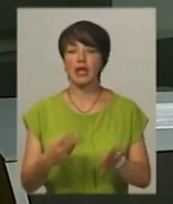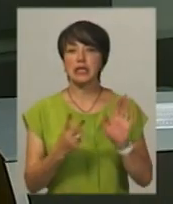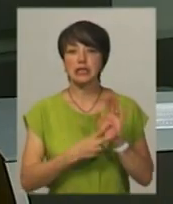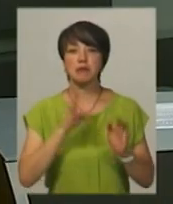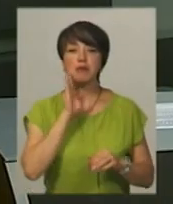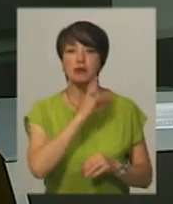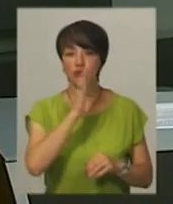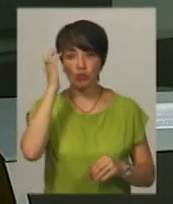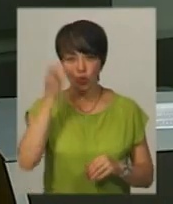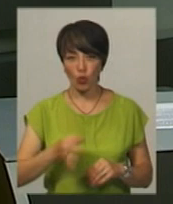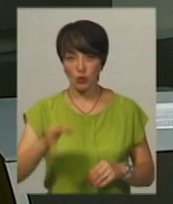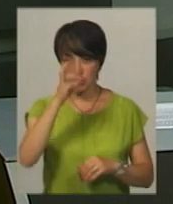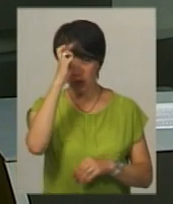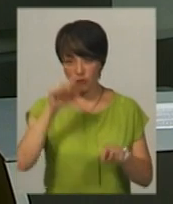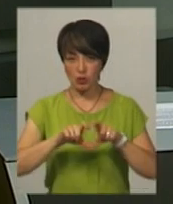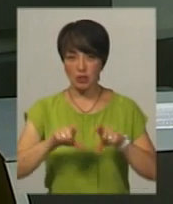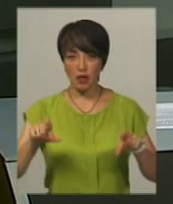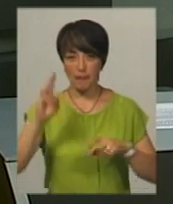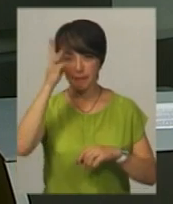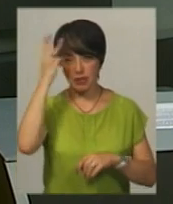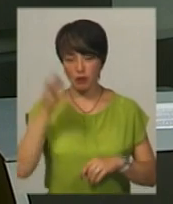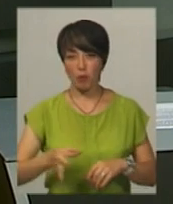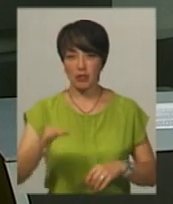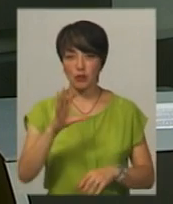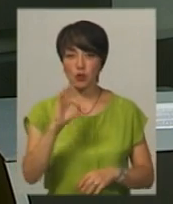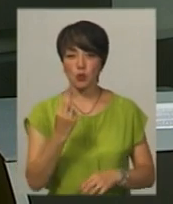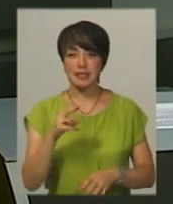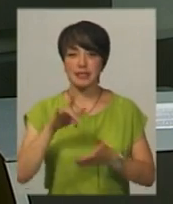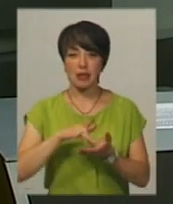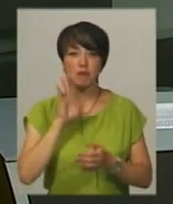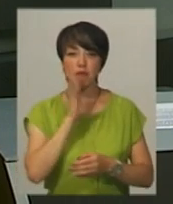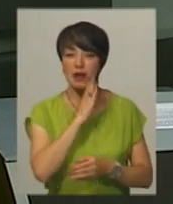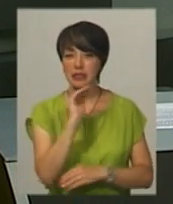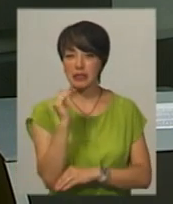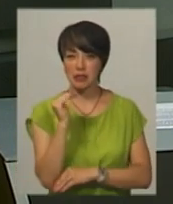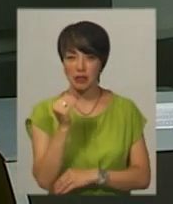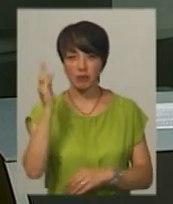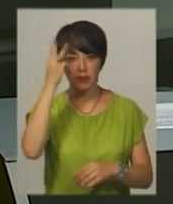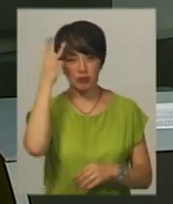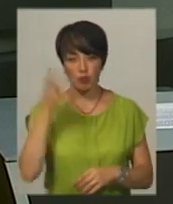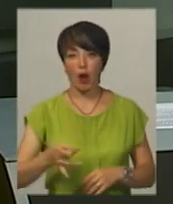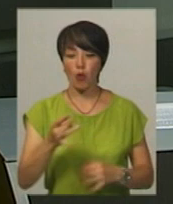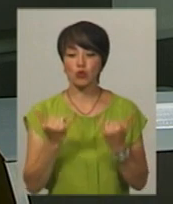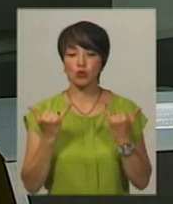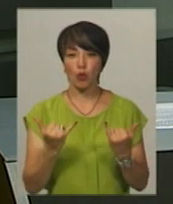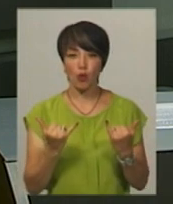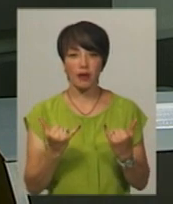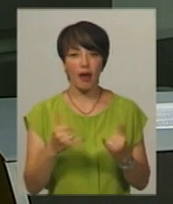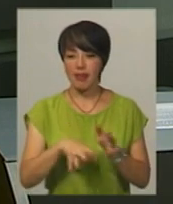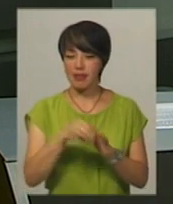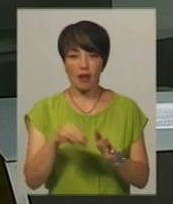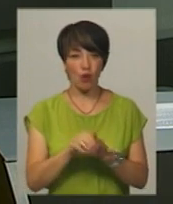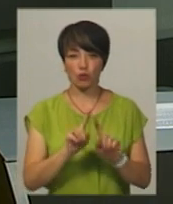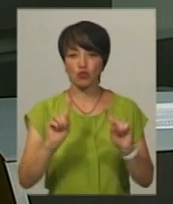матерів Чорноострівського державного закладу Хмельницький обласний соціальний центр матері і дитини в Хмельницькому районі сьогодні не голосують.